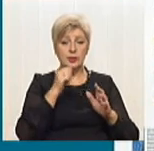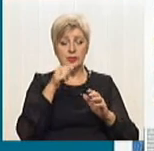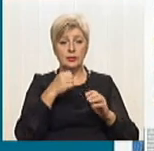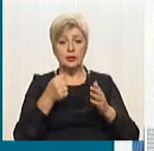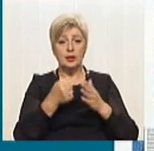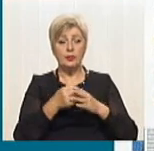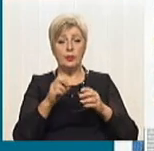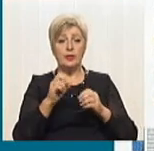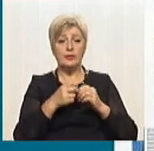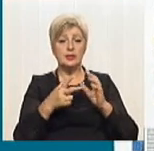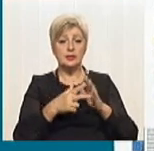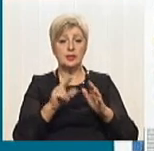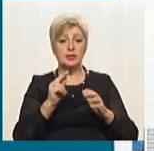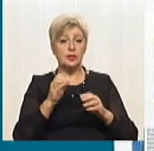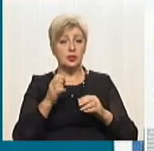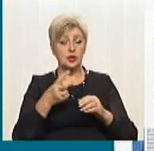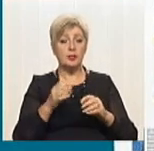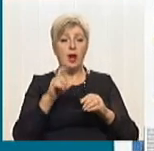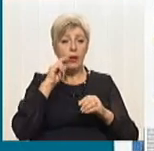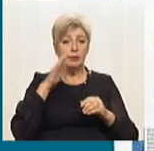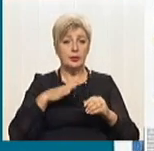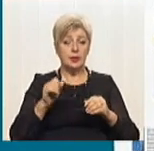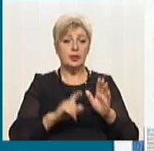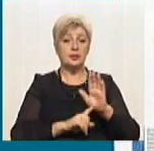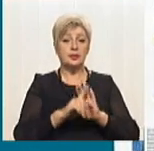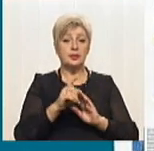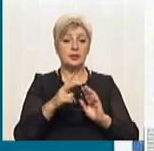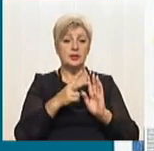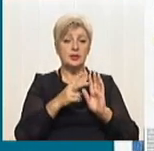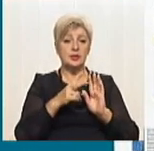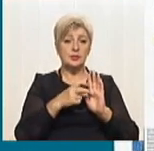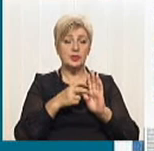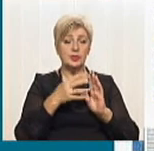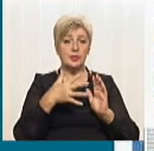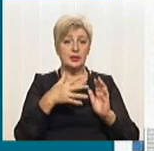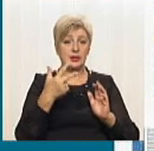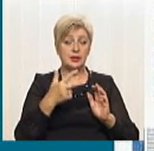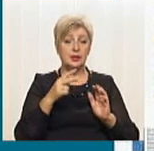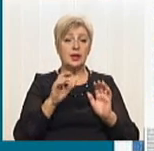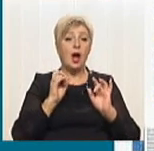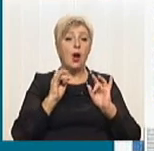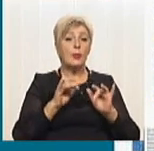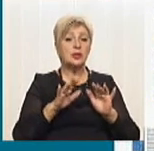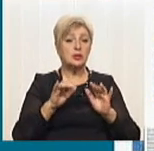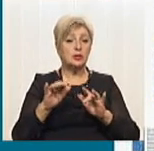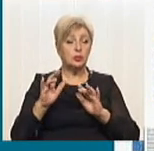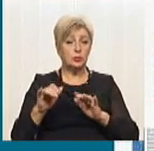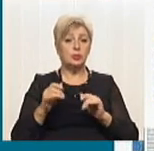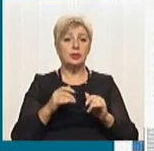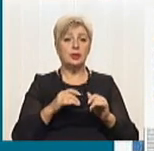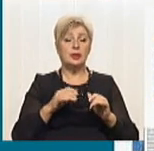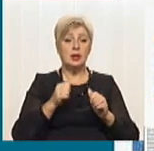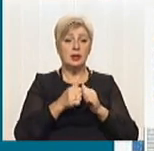18 червня поточного року в Україні розпочато 763 процедури оцінки впливу довкілля. Лідерами за